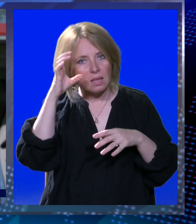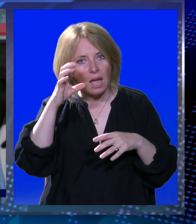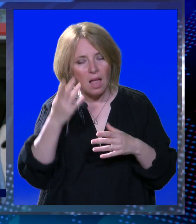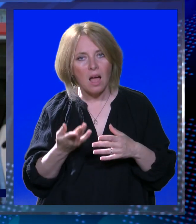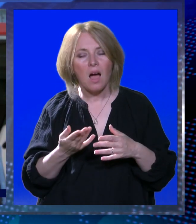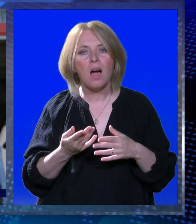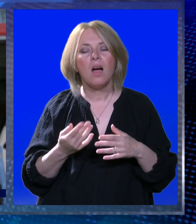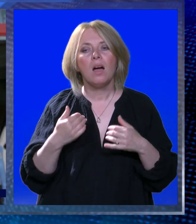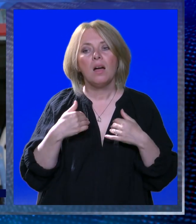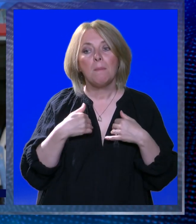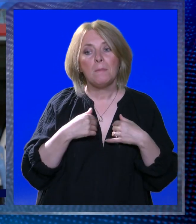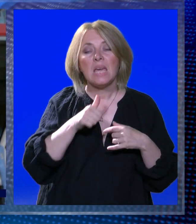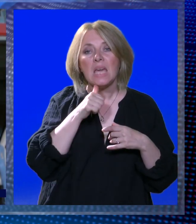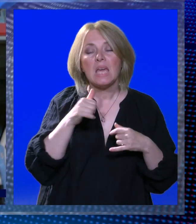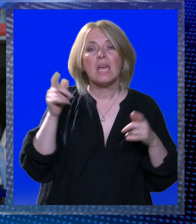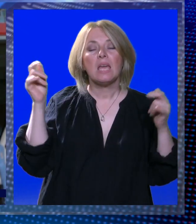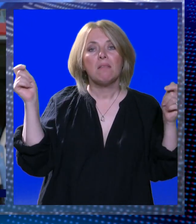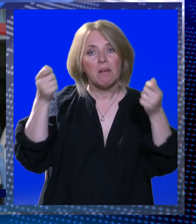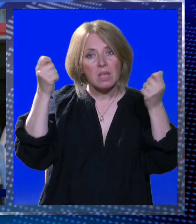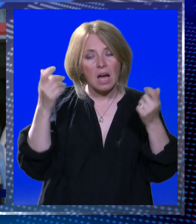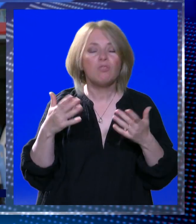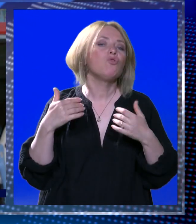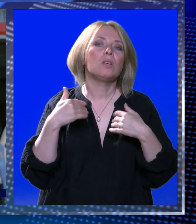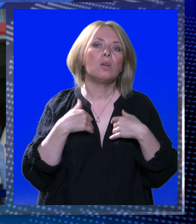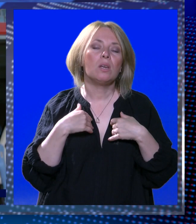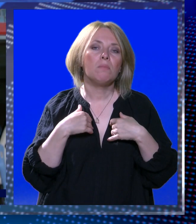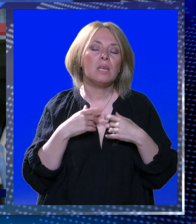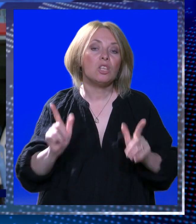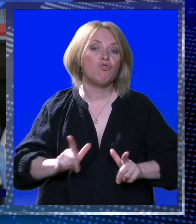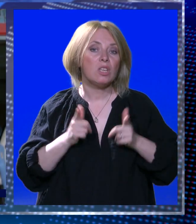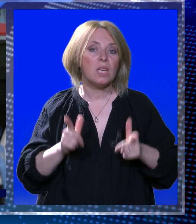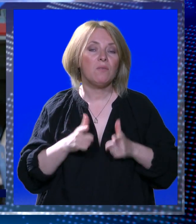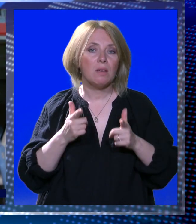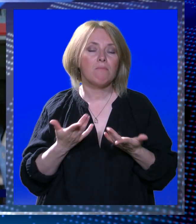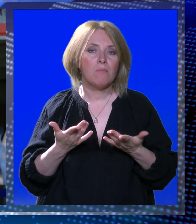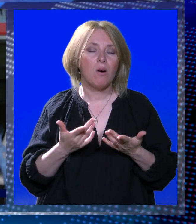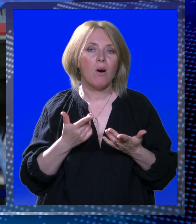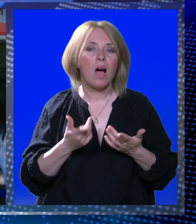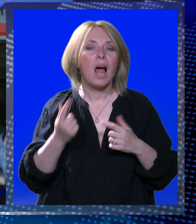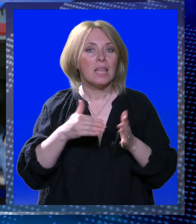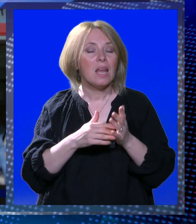Mislim da su stvarno, šta kažem, i navijači i ovi momci u Slačioni to zaslužili, jer živimo, kao što sam rekao,